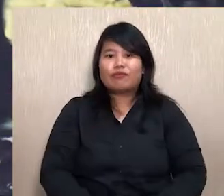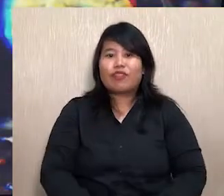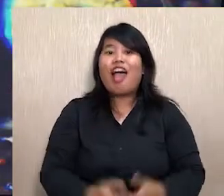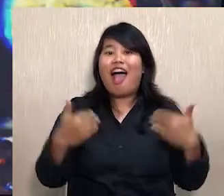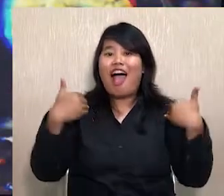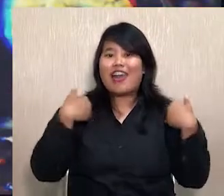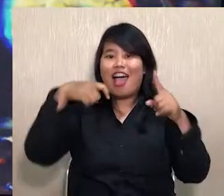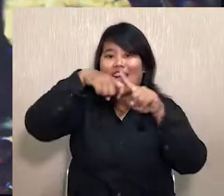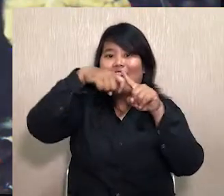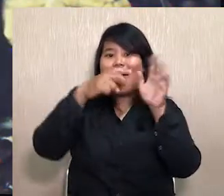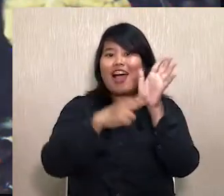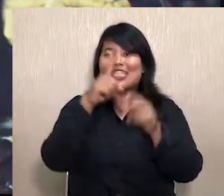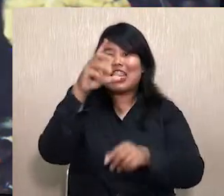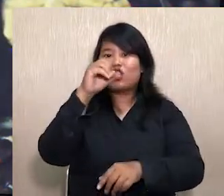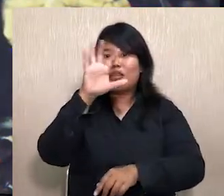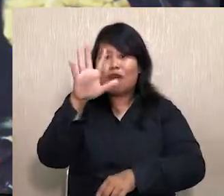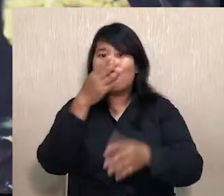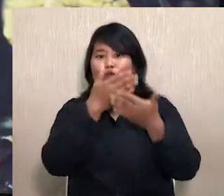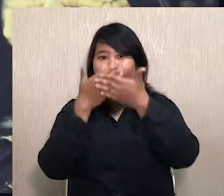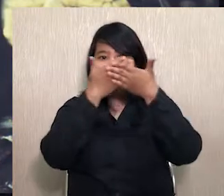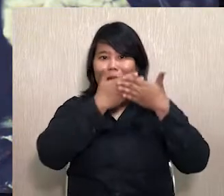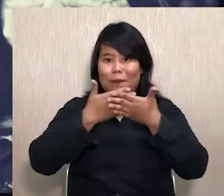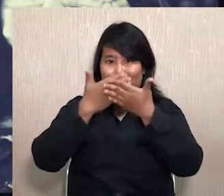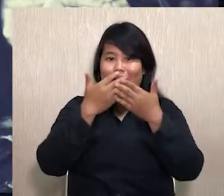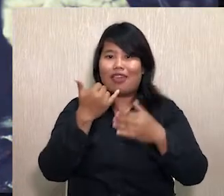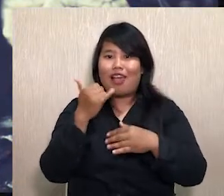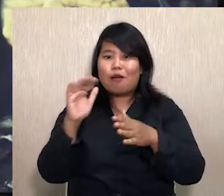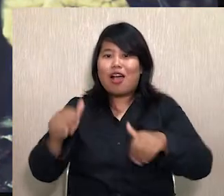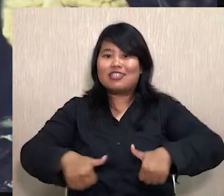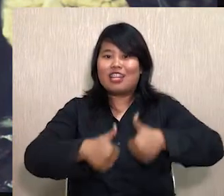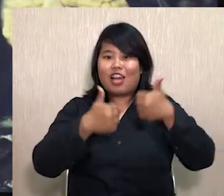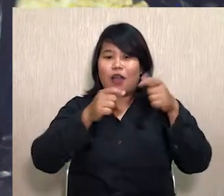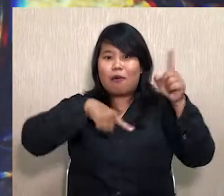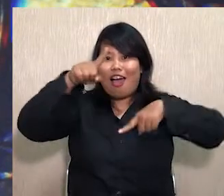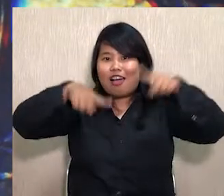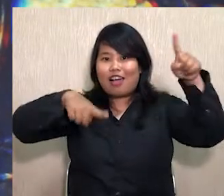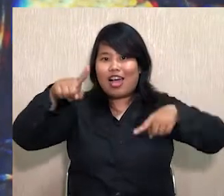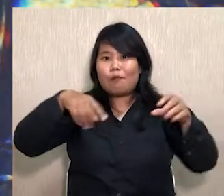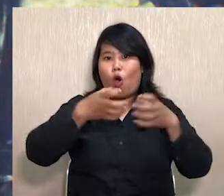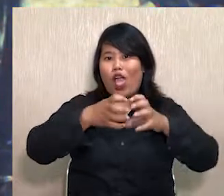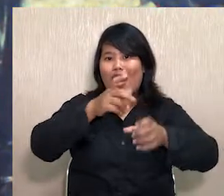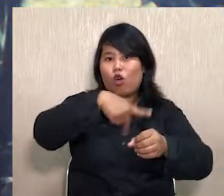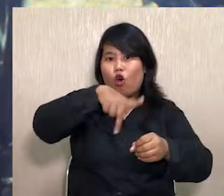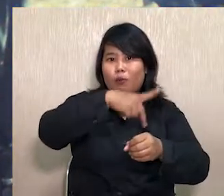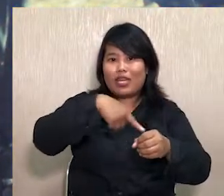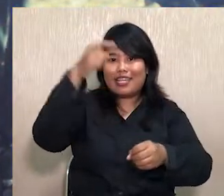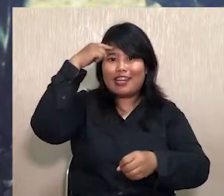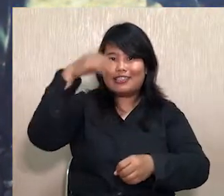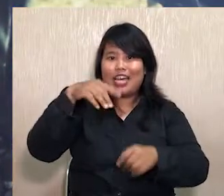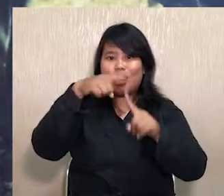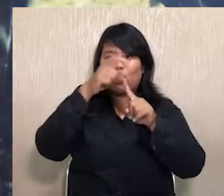Ada KKN 105 UMM yang hasilkan beragam olahan kopi di desa Tulung Rejo, Ngantang.